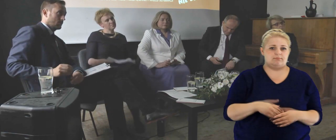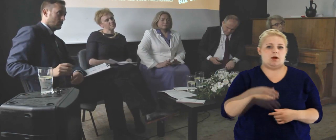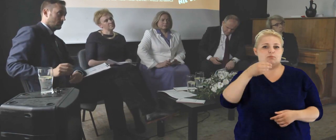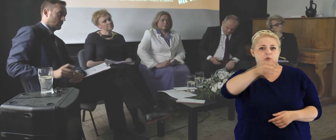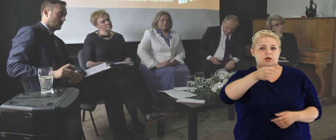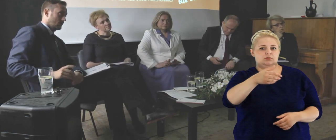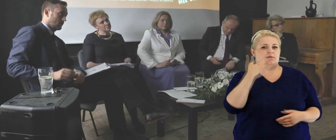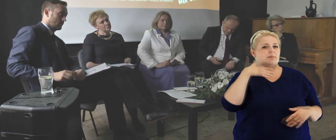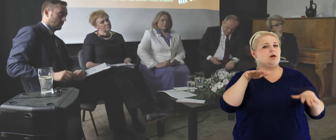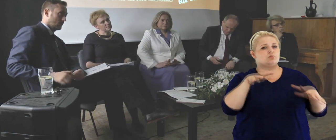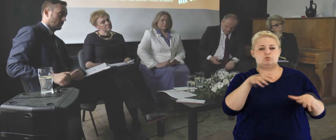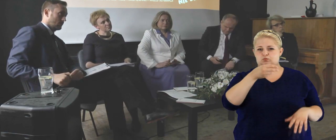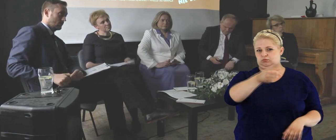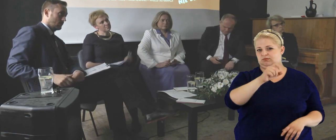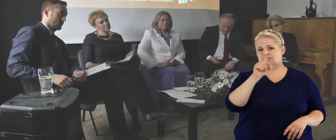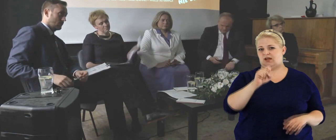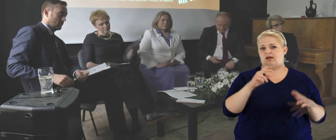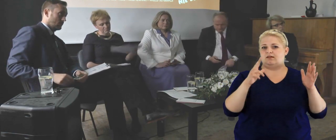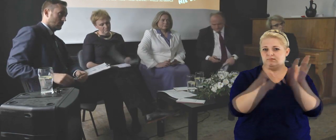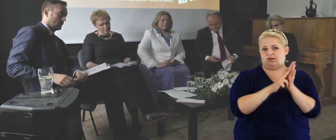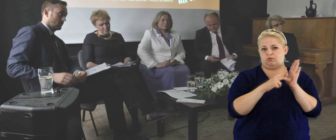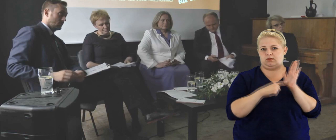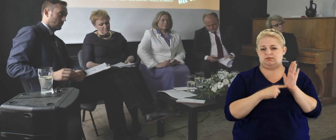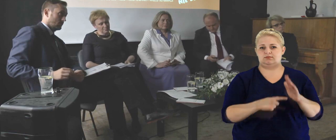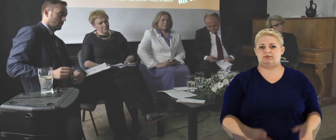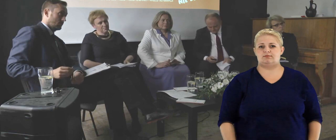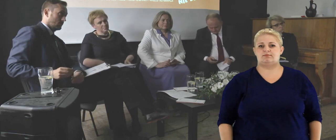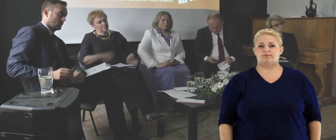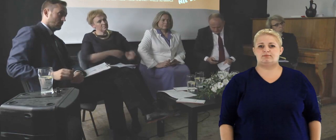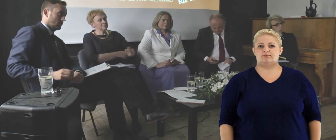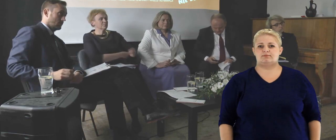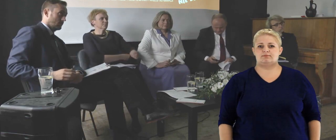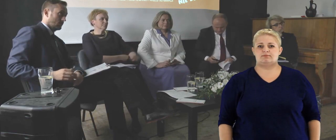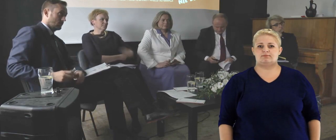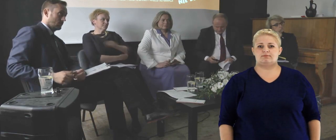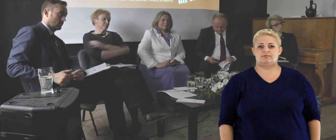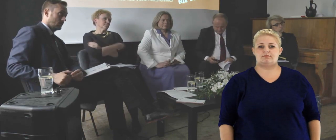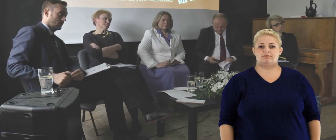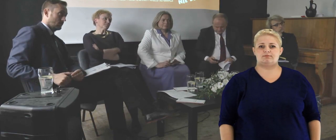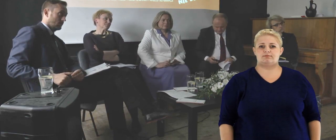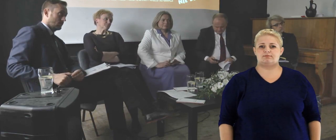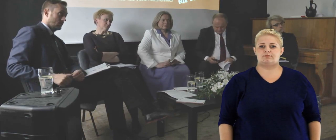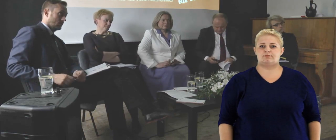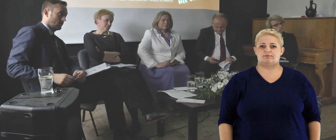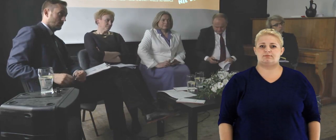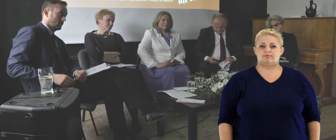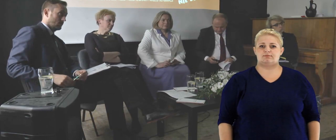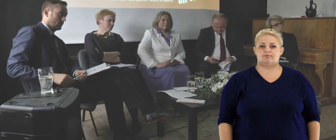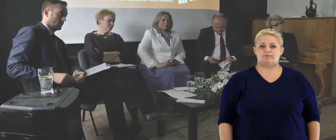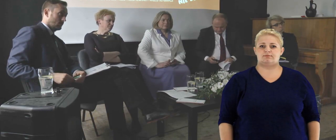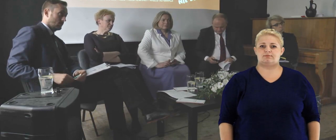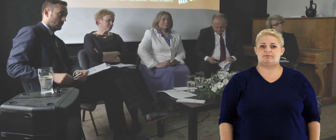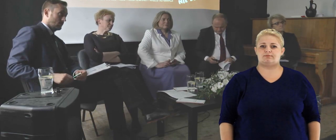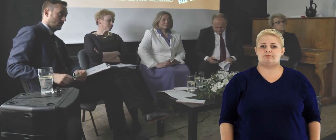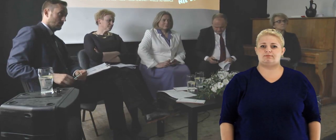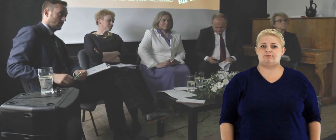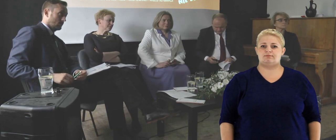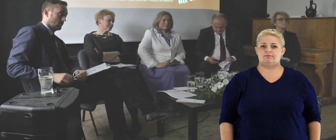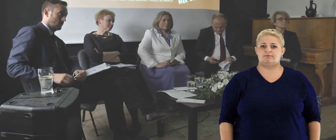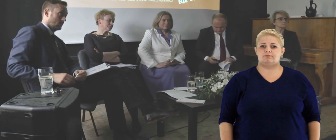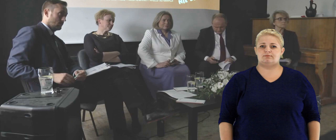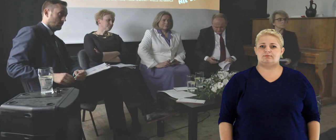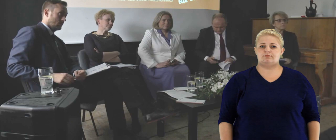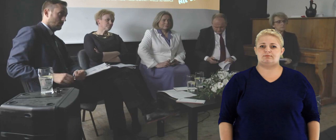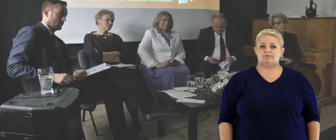czyli europejski konsument, obywatel płaci bardzo dużo za